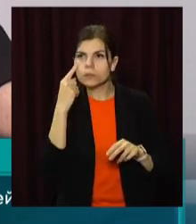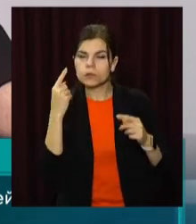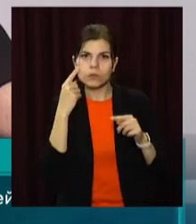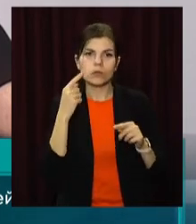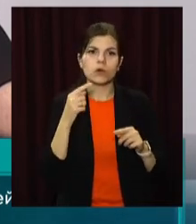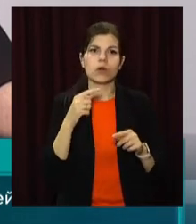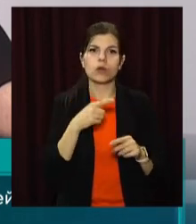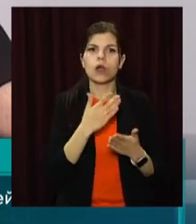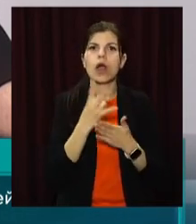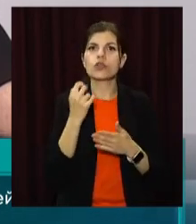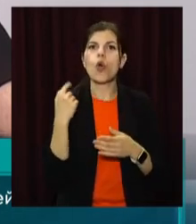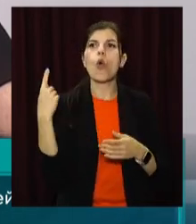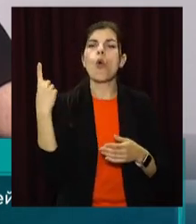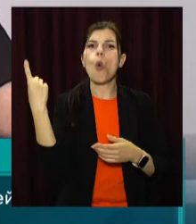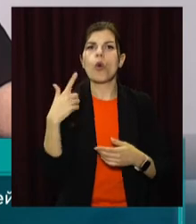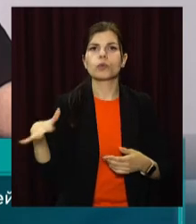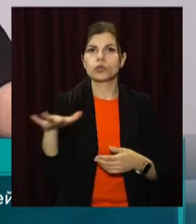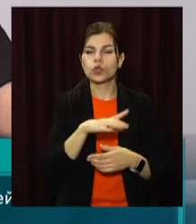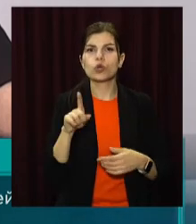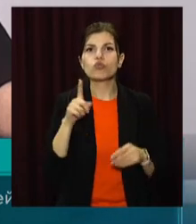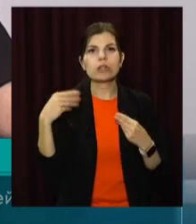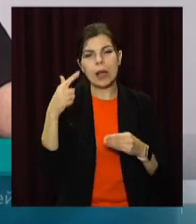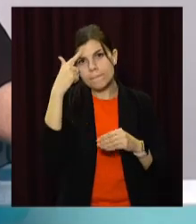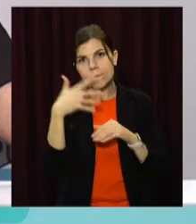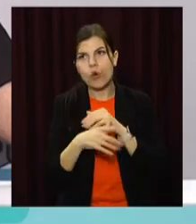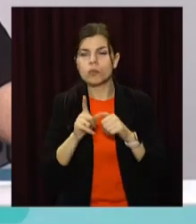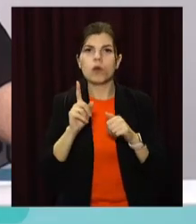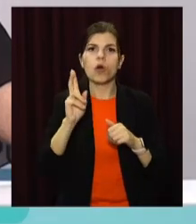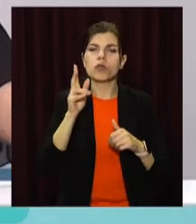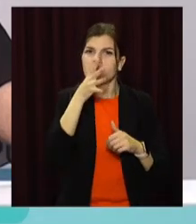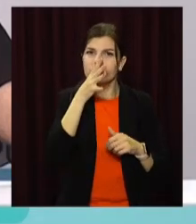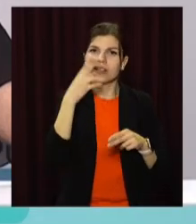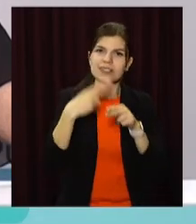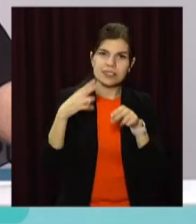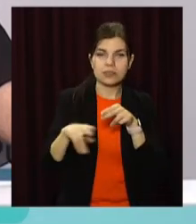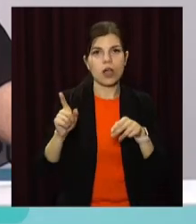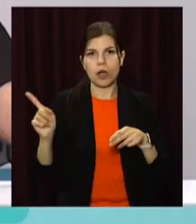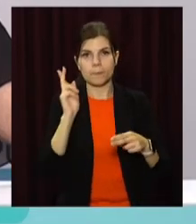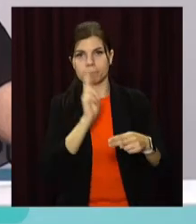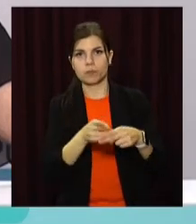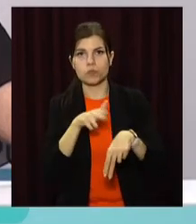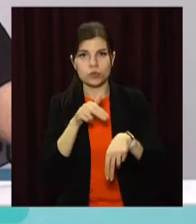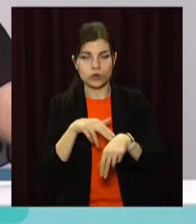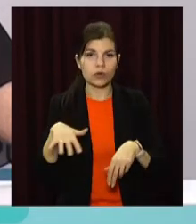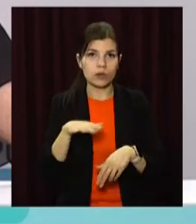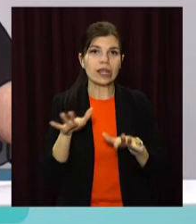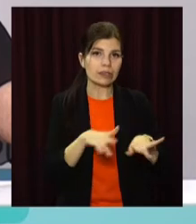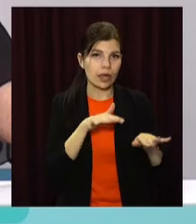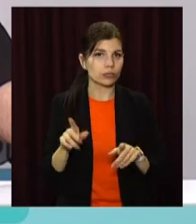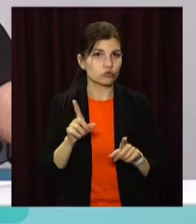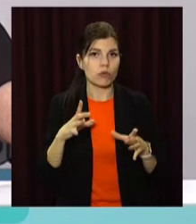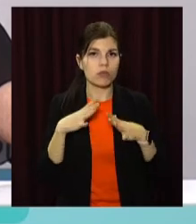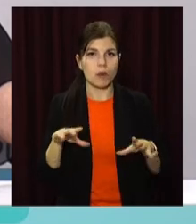йдуть запити на область, щоб дали їм розуміння законності чи незаконності тих чи інших дій.